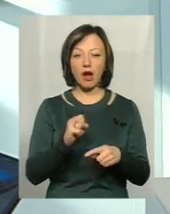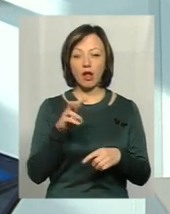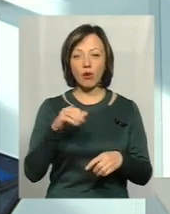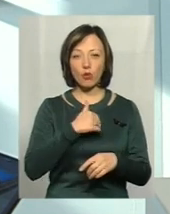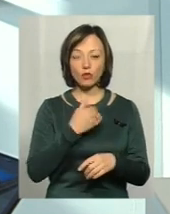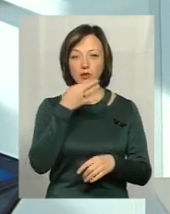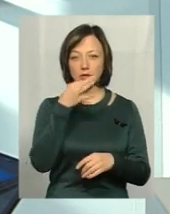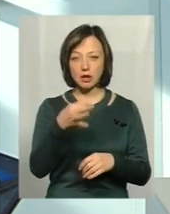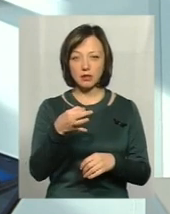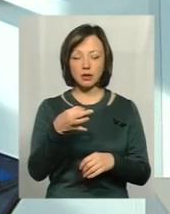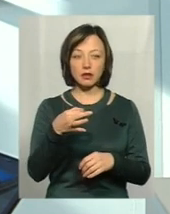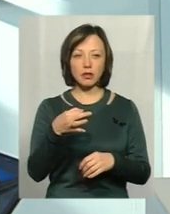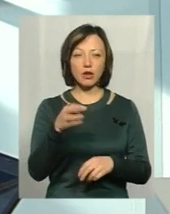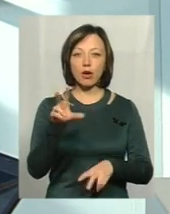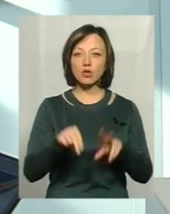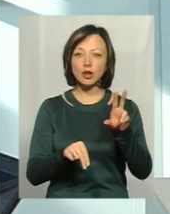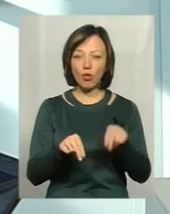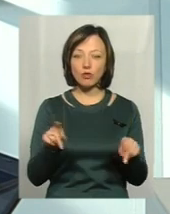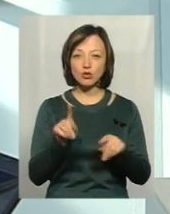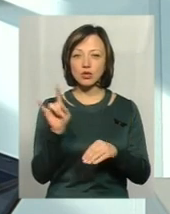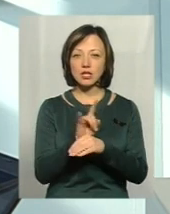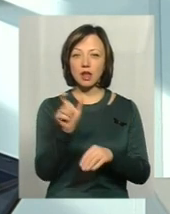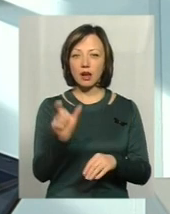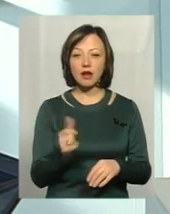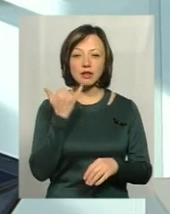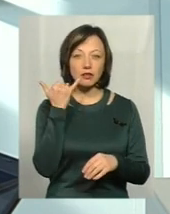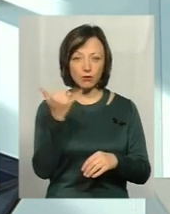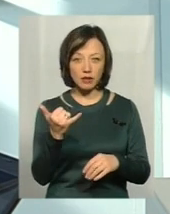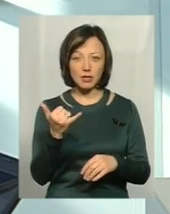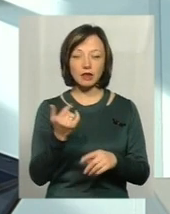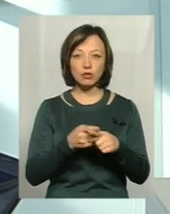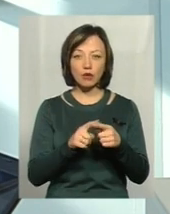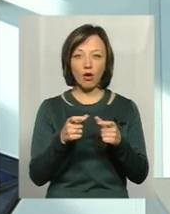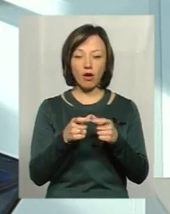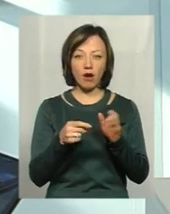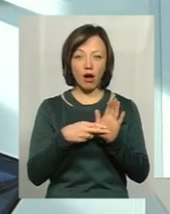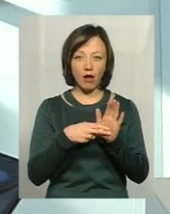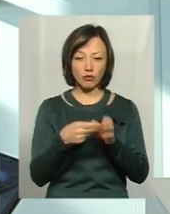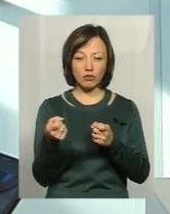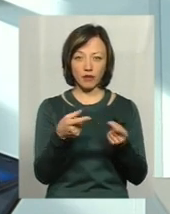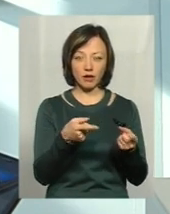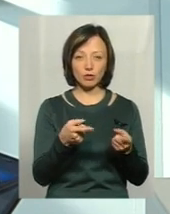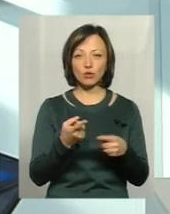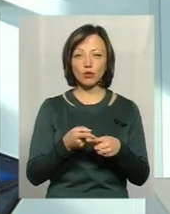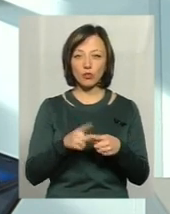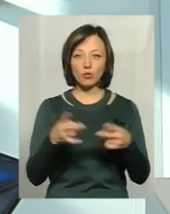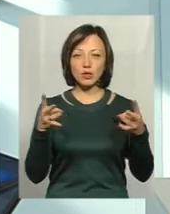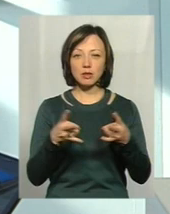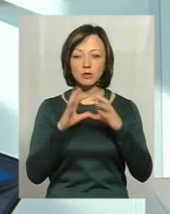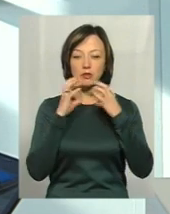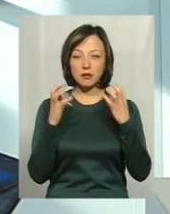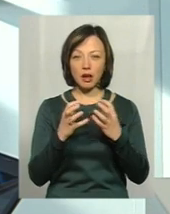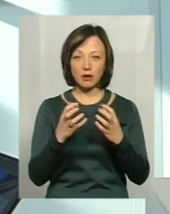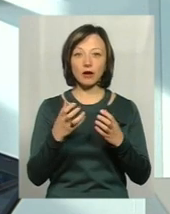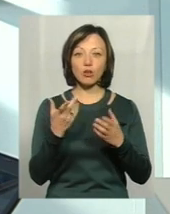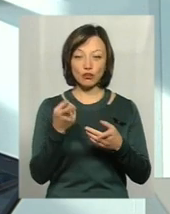хочу сказати, що, ну, розраховуйте на те, що шахрай до вас зателефонував, і він цю картку може викинути. Тому потрібно зберігати,